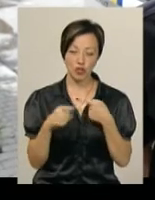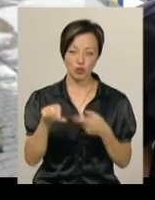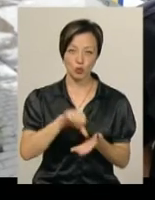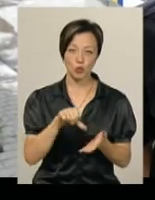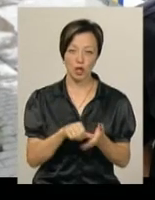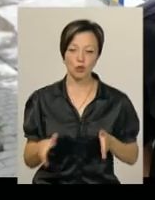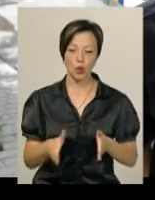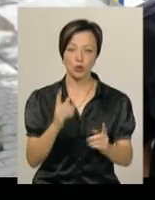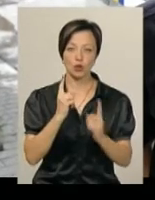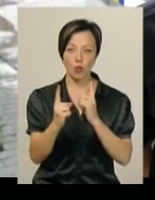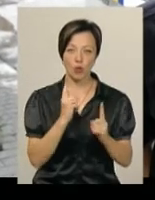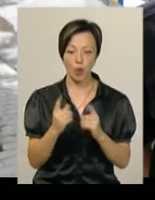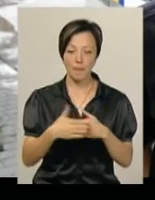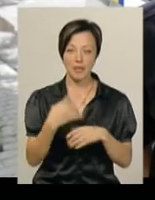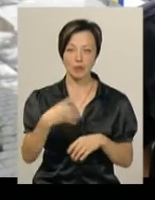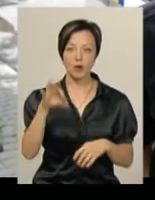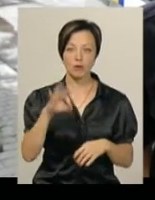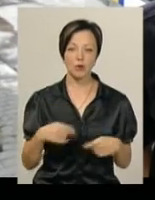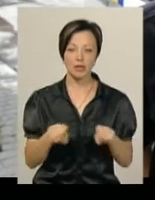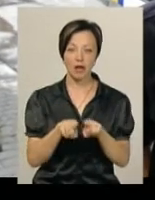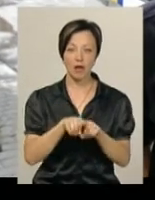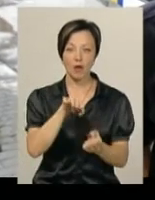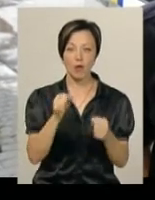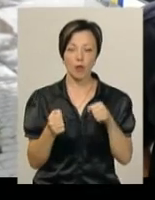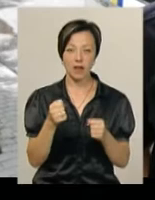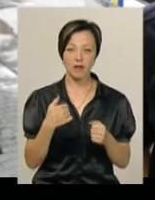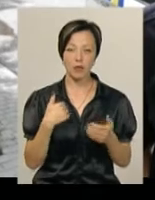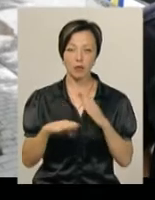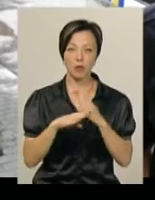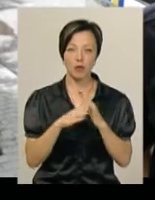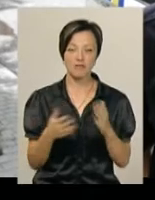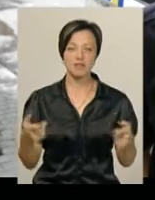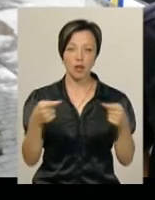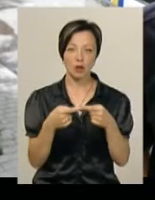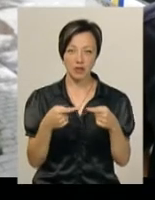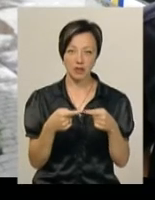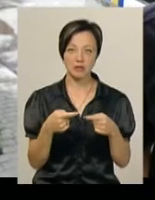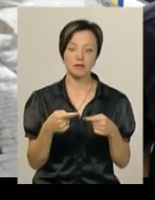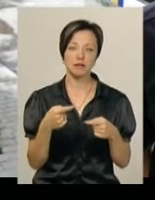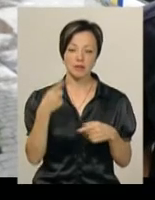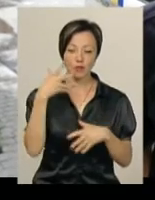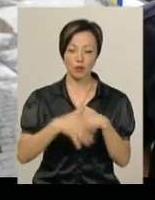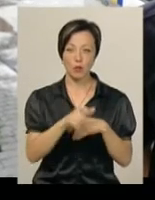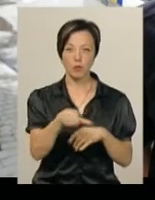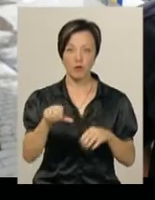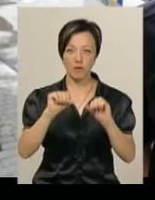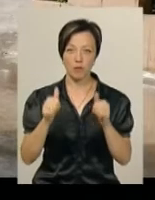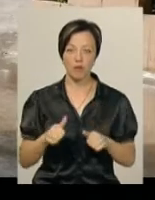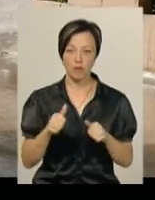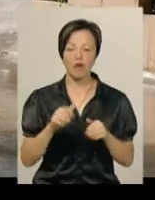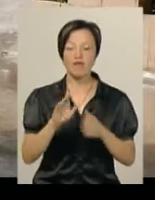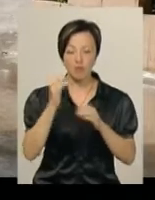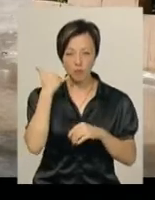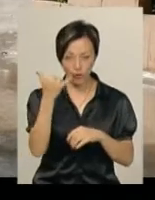учасників дорожнього року. Майже 40% таких водіїв нам допомогли встановити самі свідомі громадяни, які інформували на службу 102.